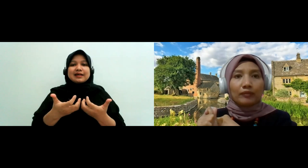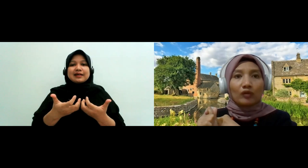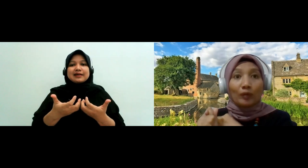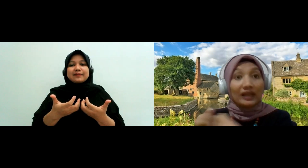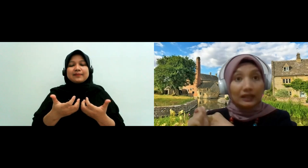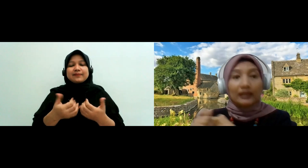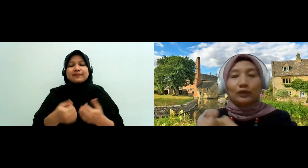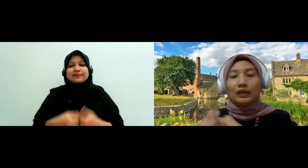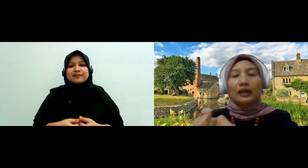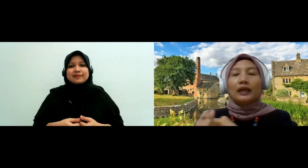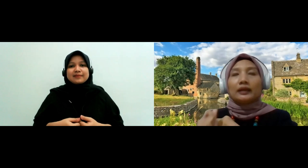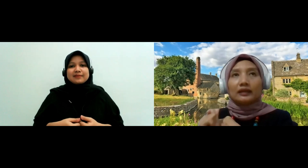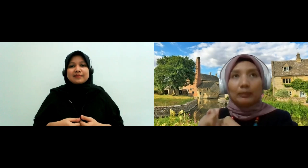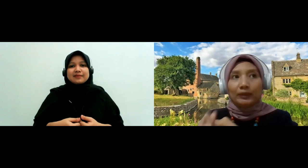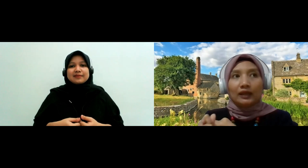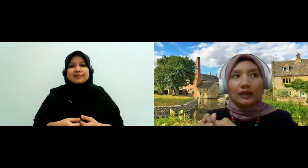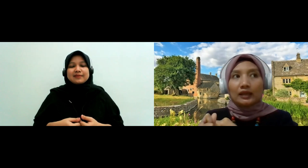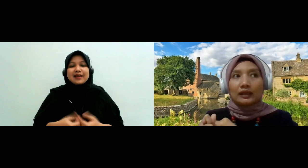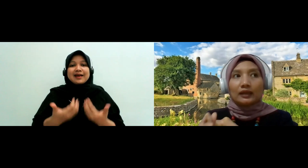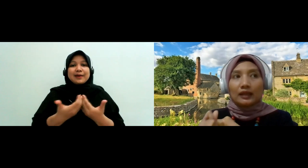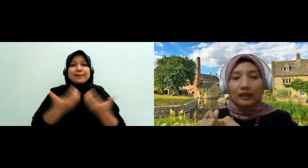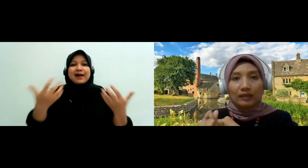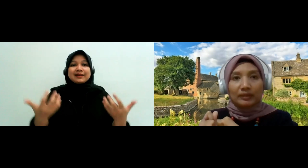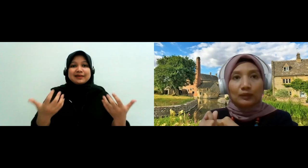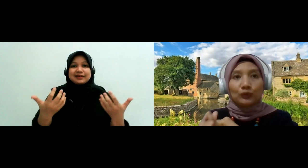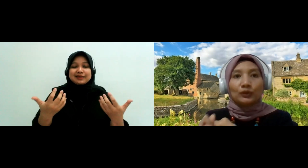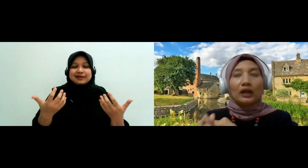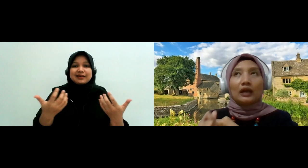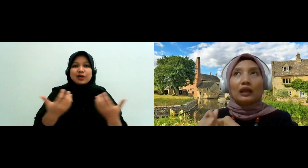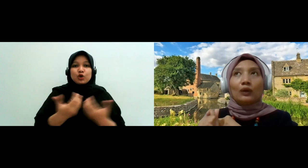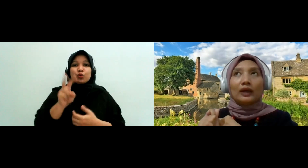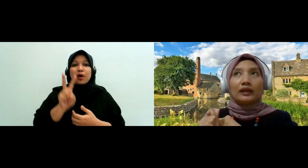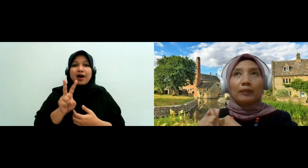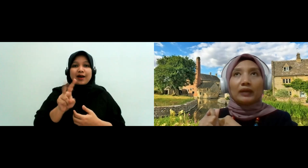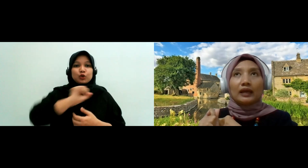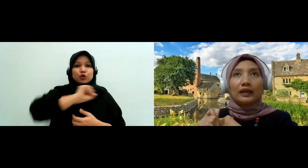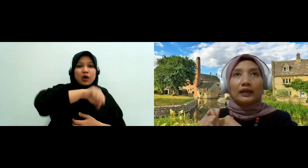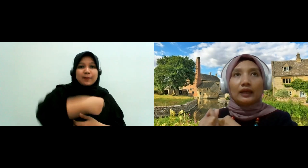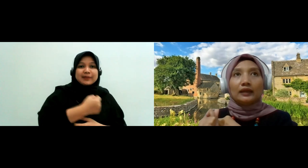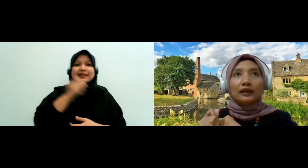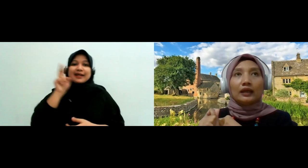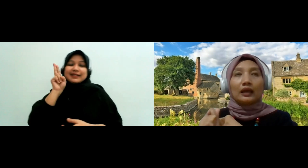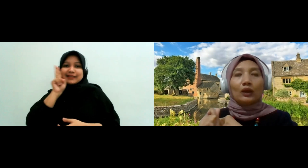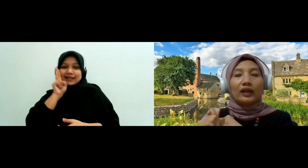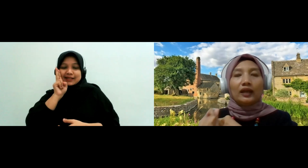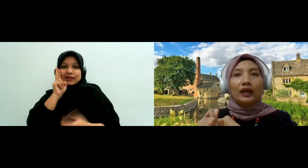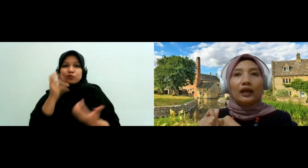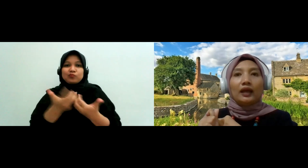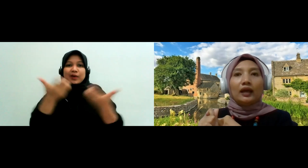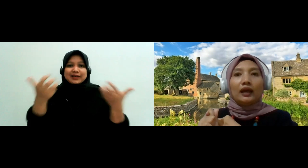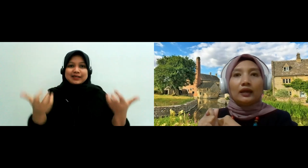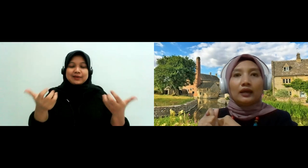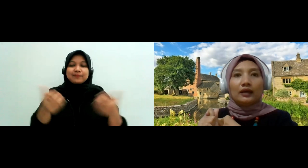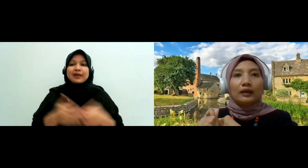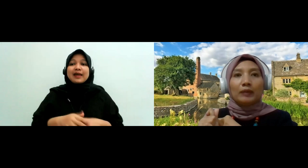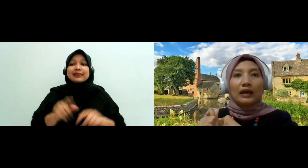suami istri gitu ya nah tapi saya sempat temu juga kalau ada perkara yang kalau ada